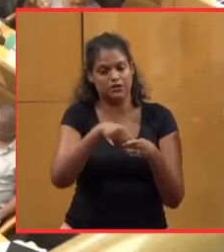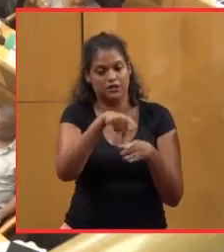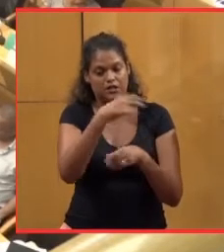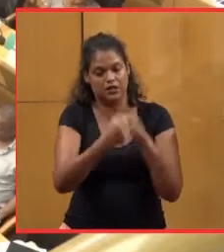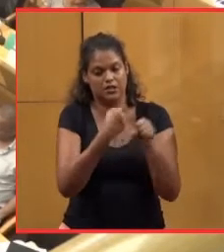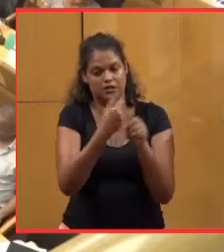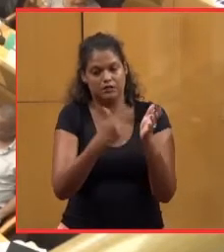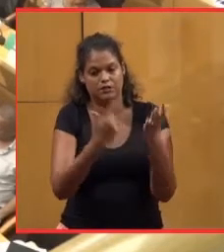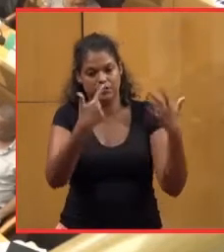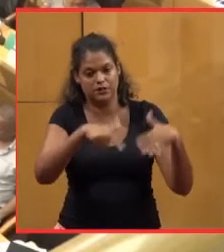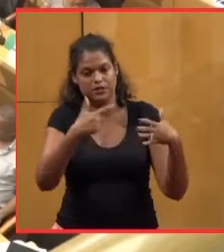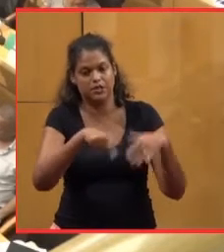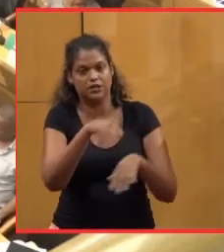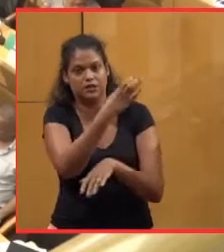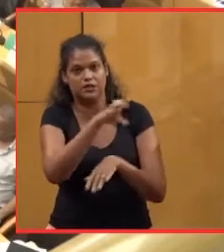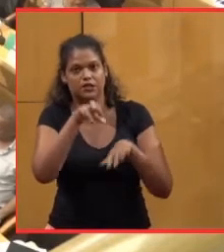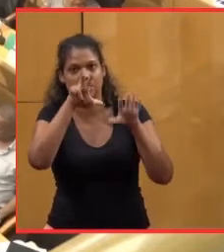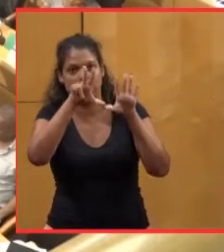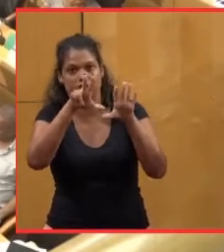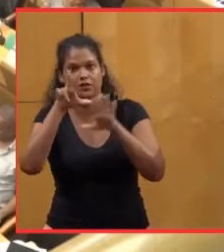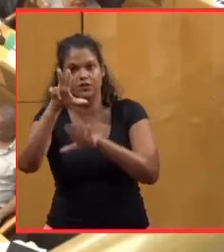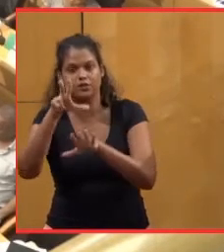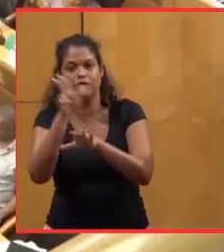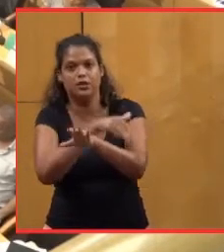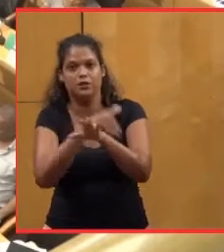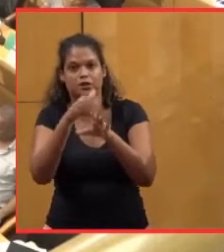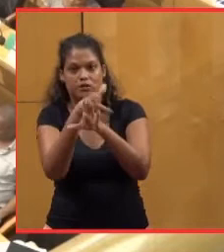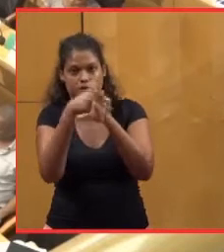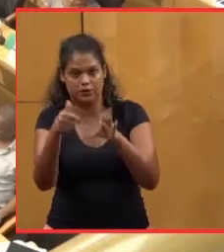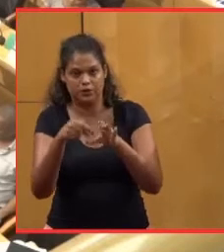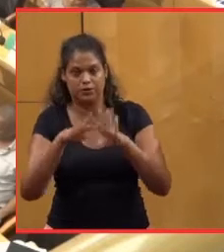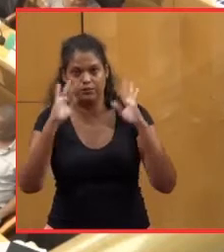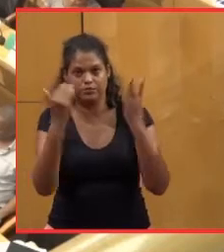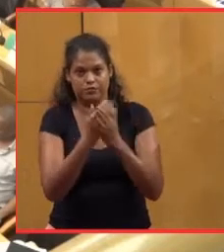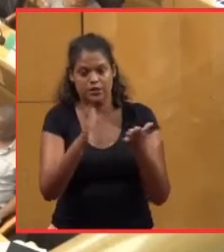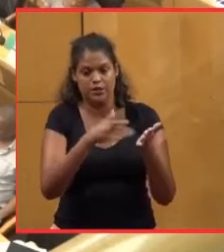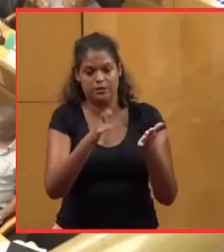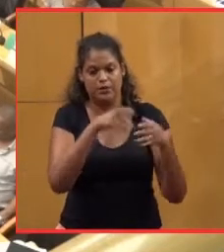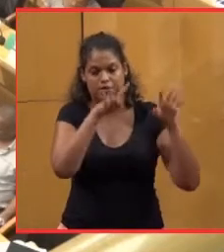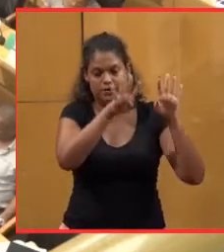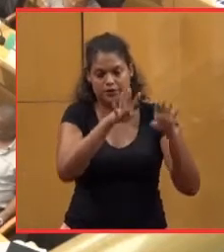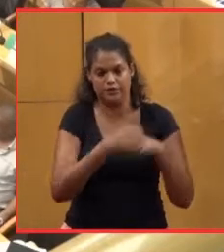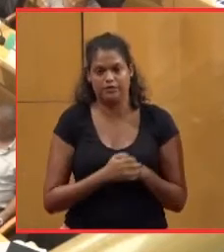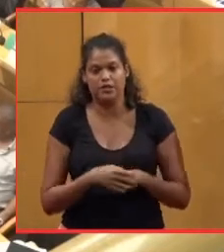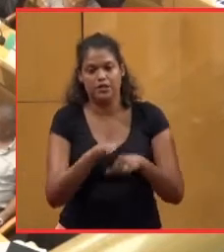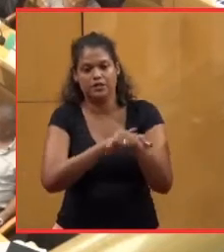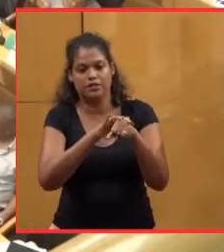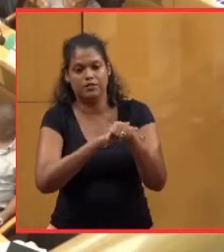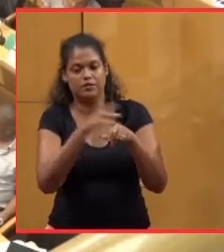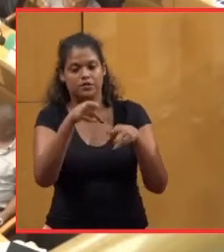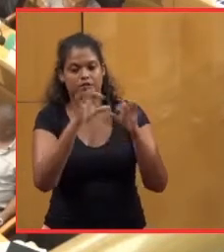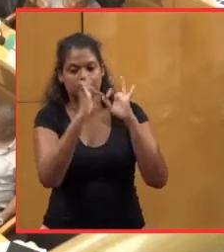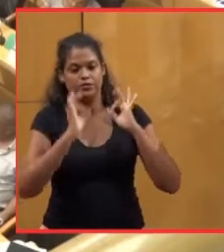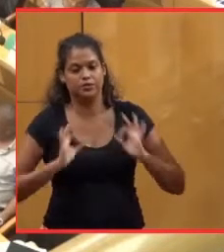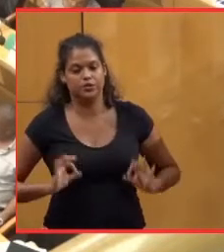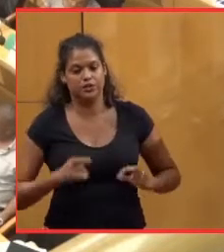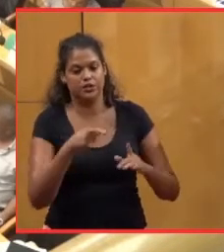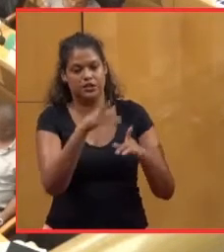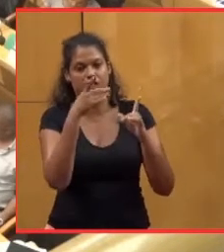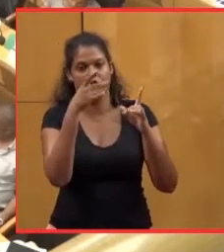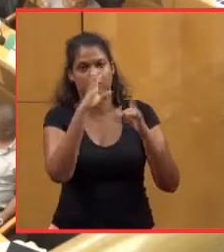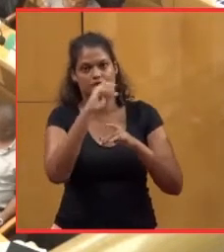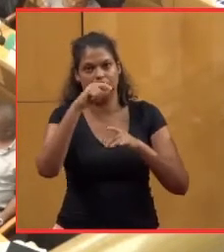dans le budget de 188 millions d'euros globalement. Page 9 de l'exposé des motifs du budget de la CTM.